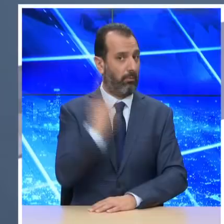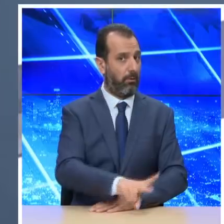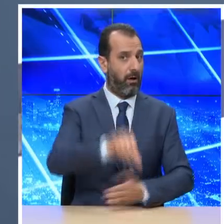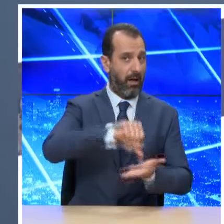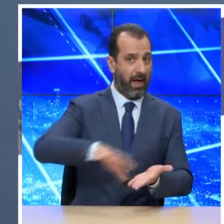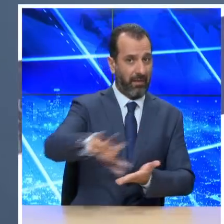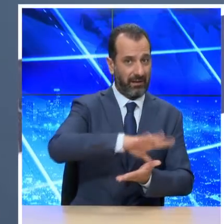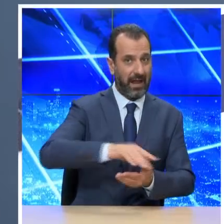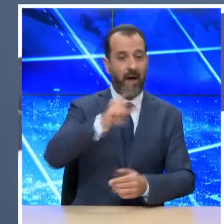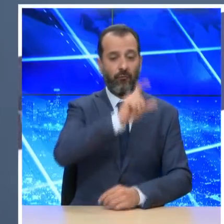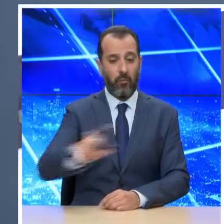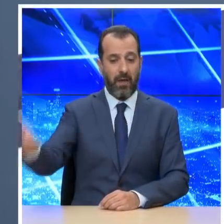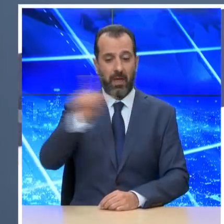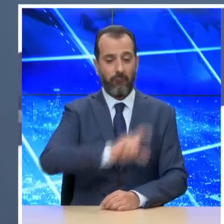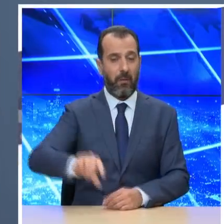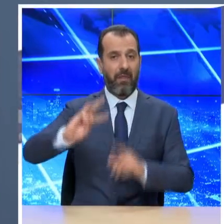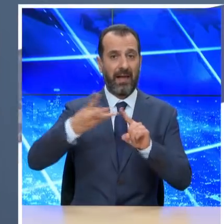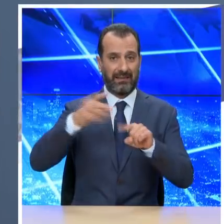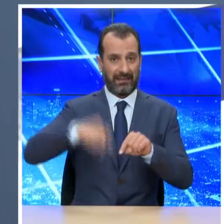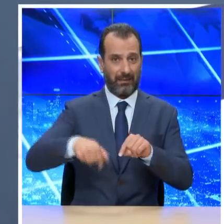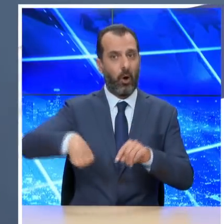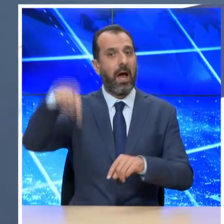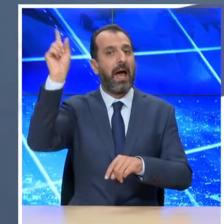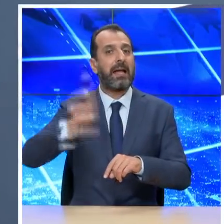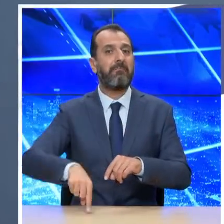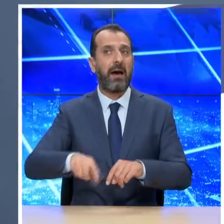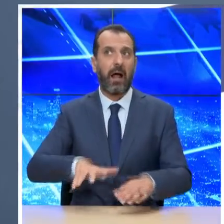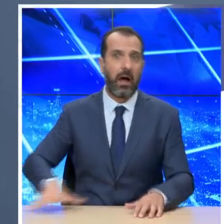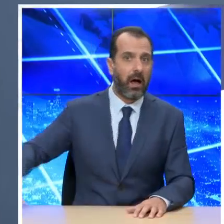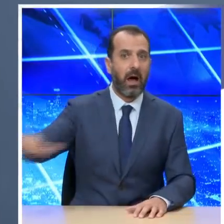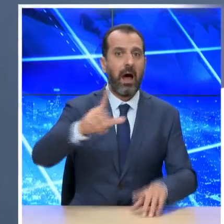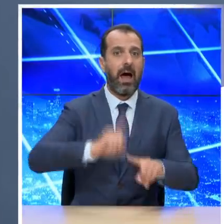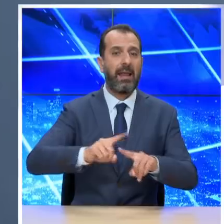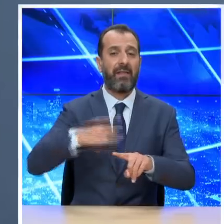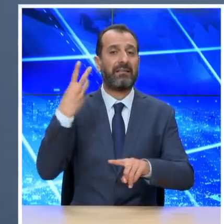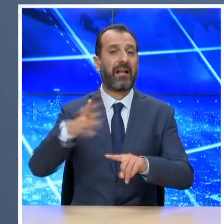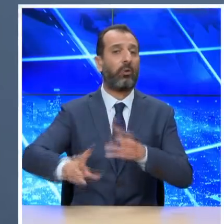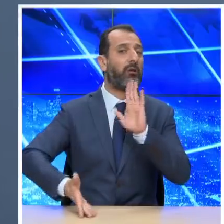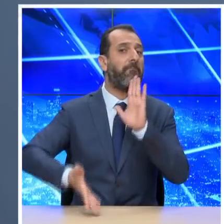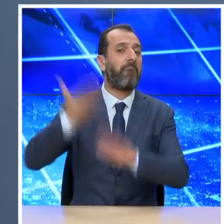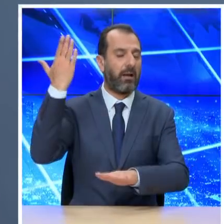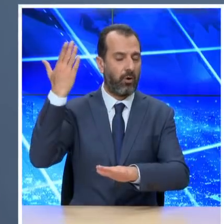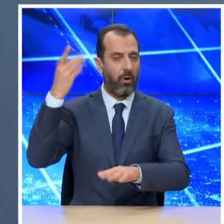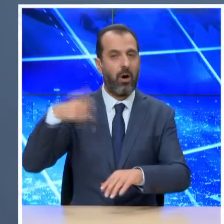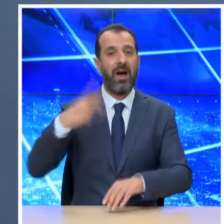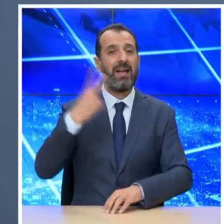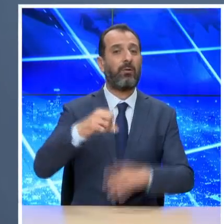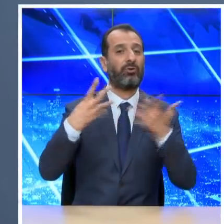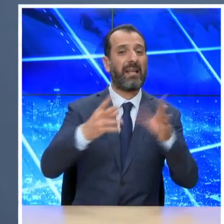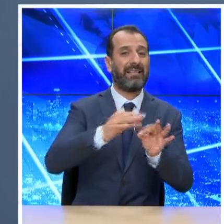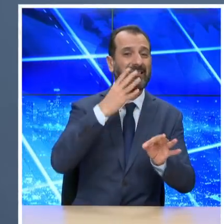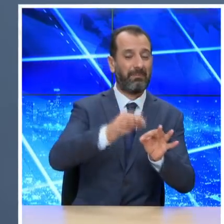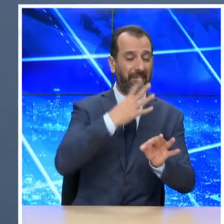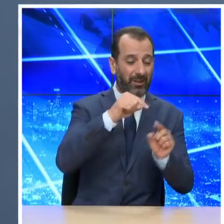τρίτη συνεχή εβδομάδα οι νέες ημερήσεις διαγνώσεις παραμένουν πανελλαδικά σε επίπεδο άνω των 300 ατόμων, ενώ στις 29 Σεπτεμβρίου τα